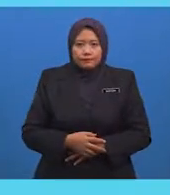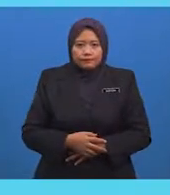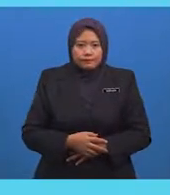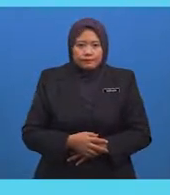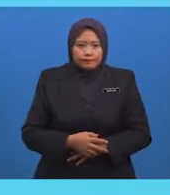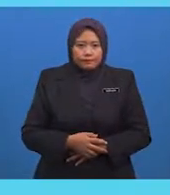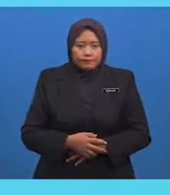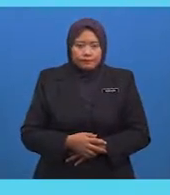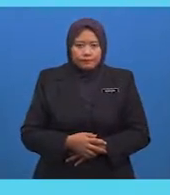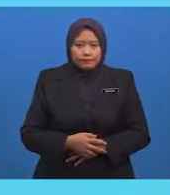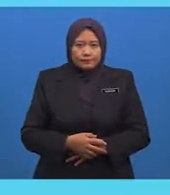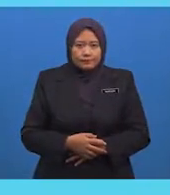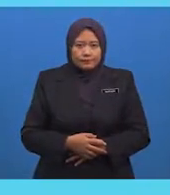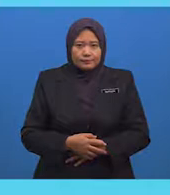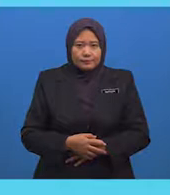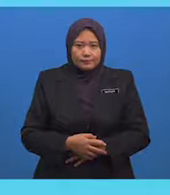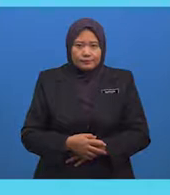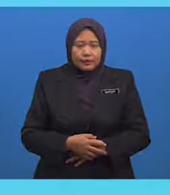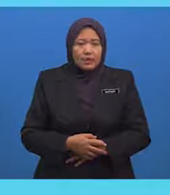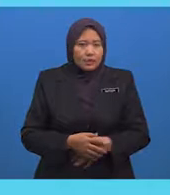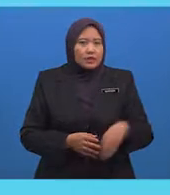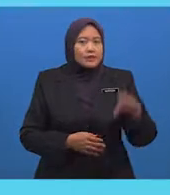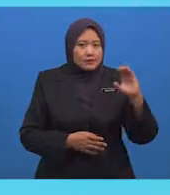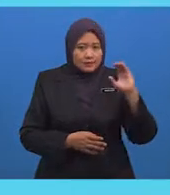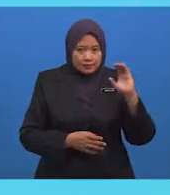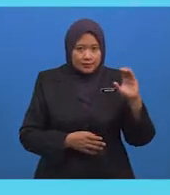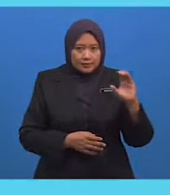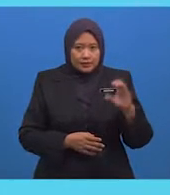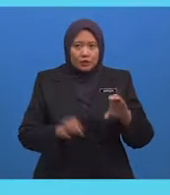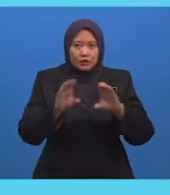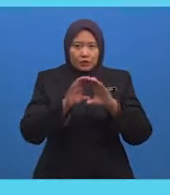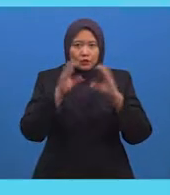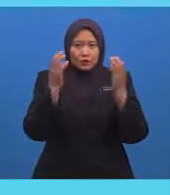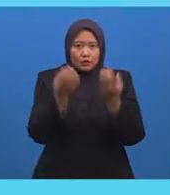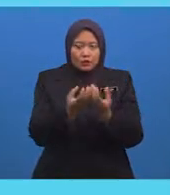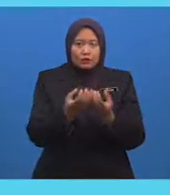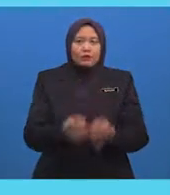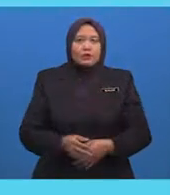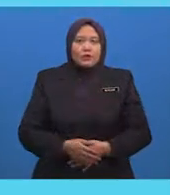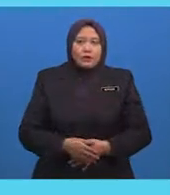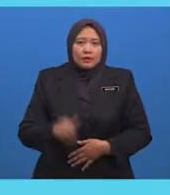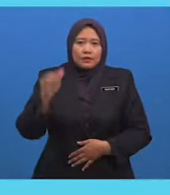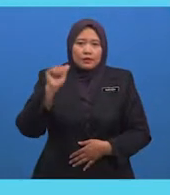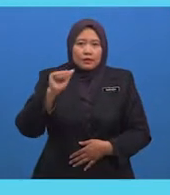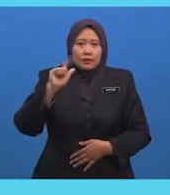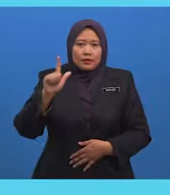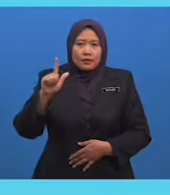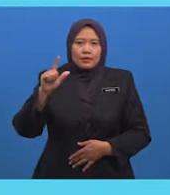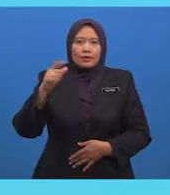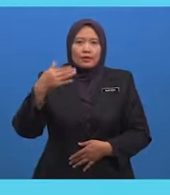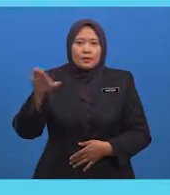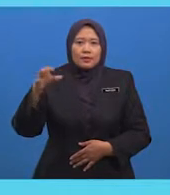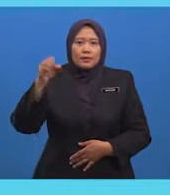Mesir Dan C Kelompok Al-Shibiyah Kelompok ini